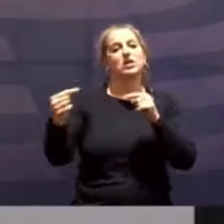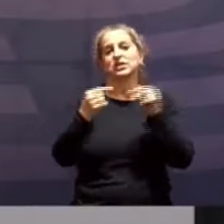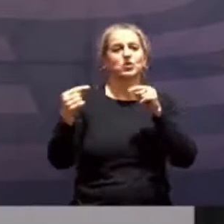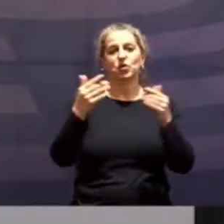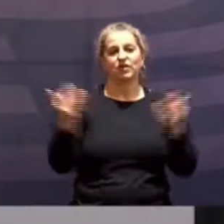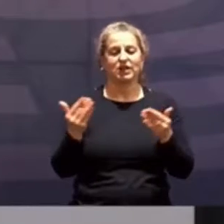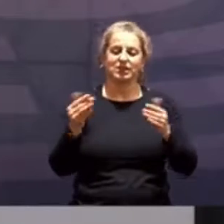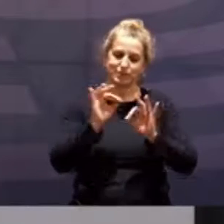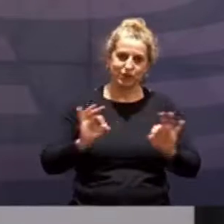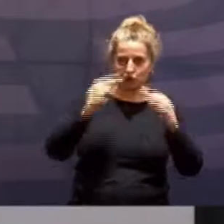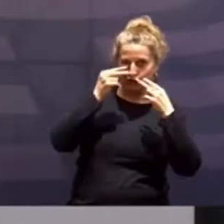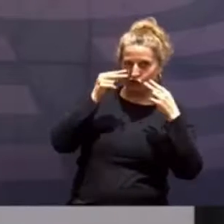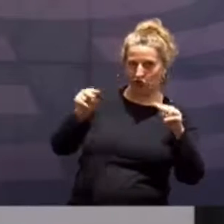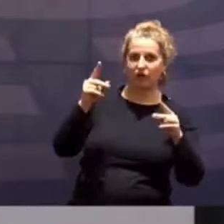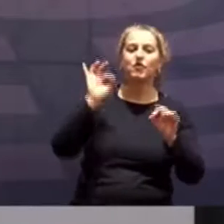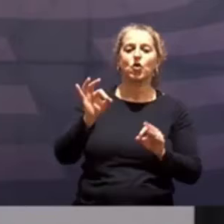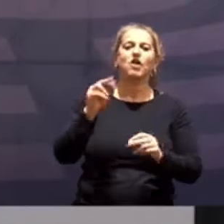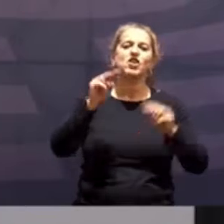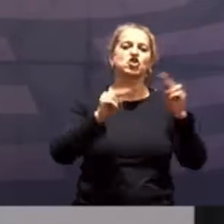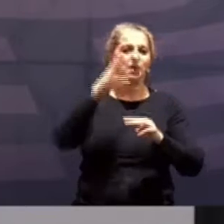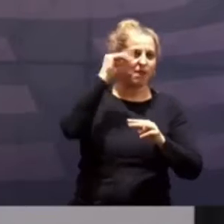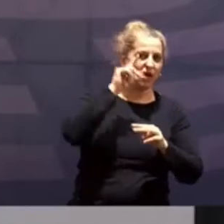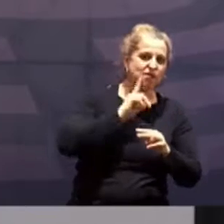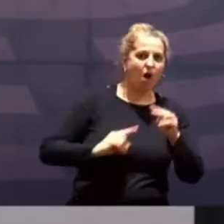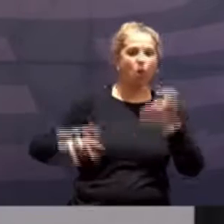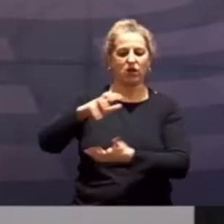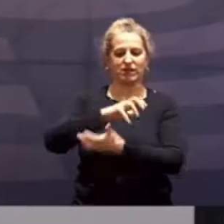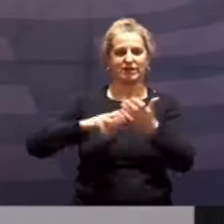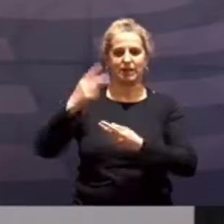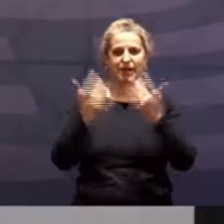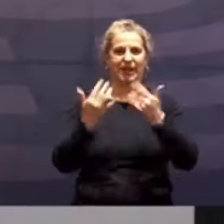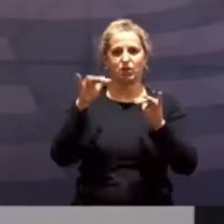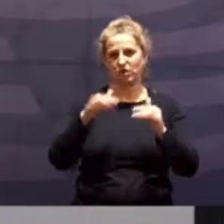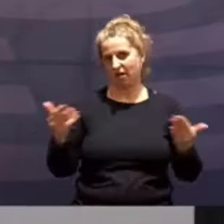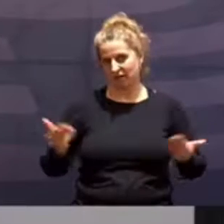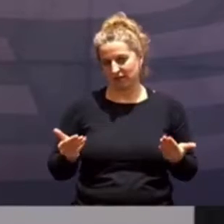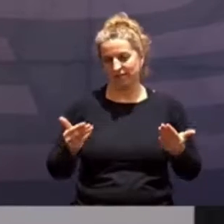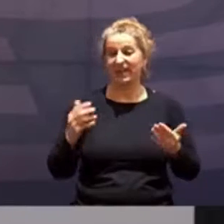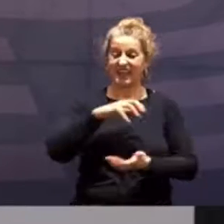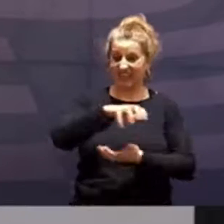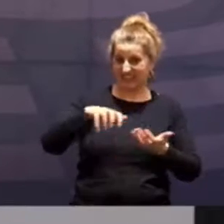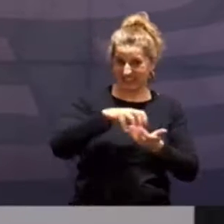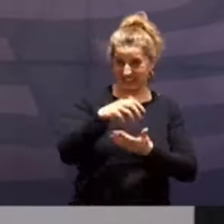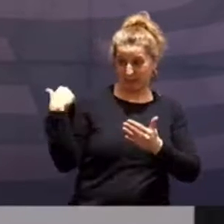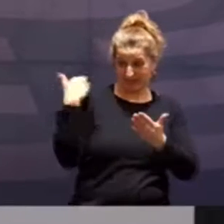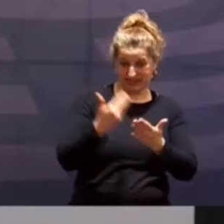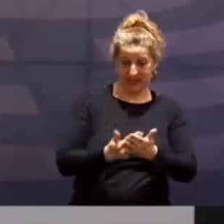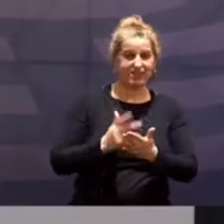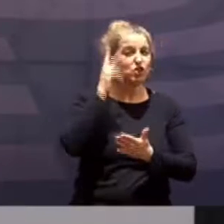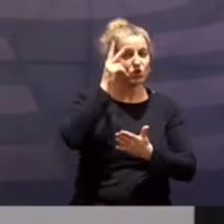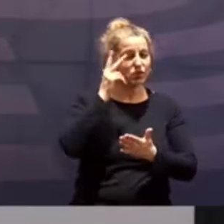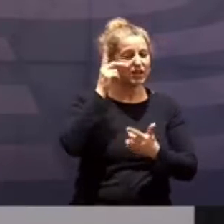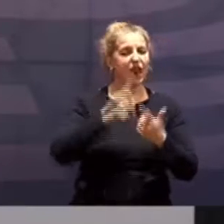besondere Schieflage in Bezug auf die Geschlechterfrage in der Krisenbewältigung aufzurufen. Die Krise wurde bisher vor allen Dingen im Sozial- und